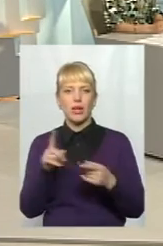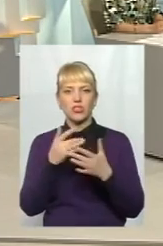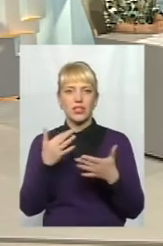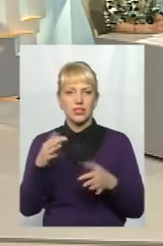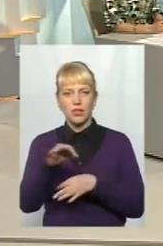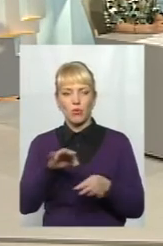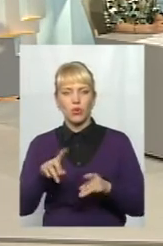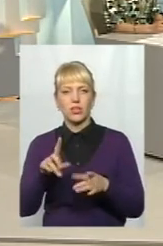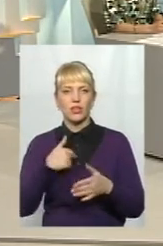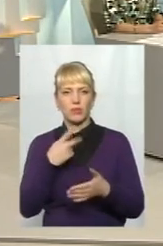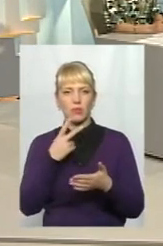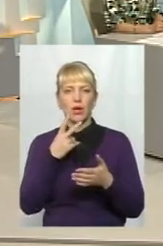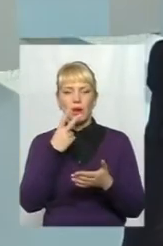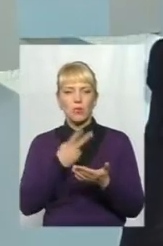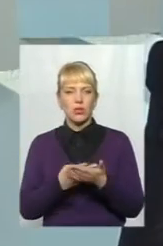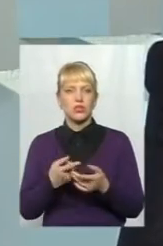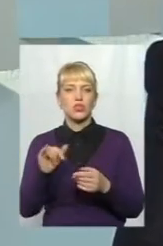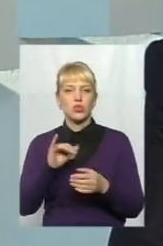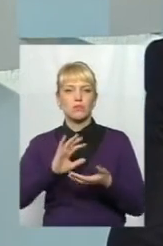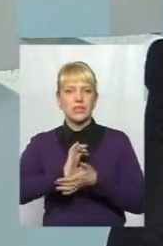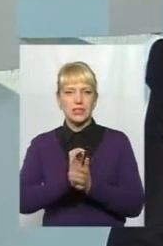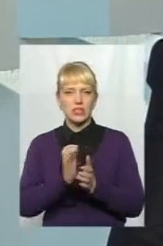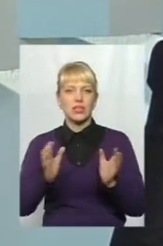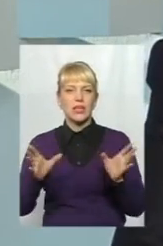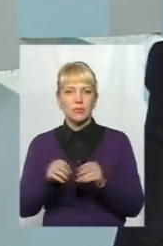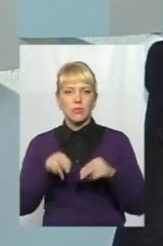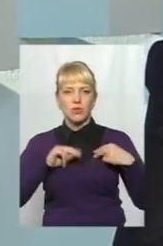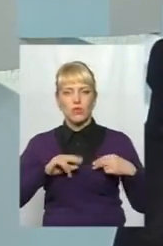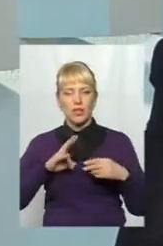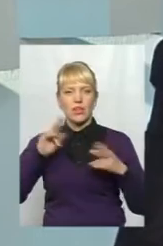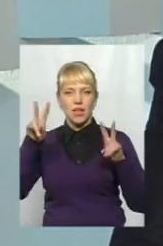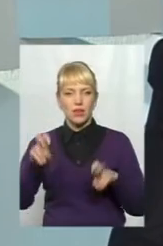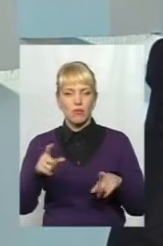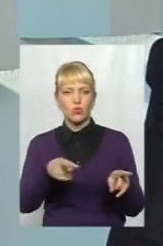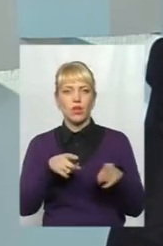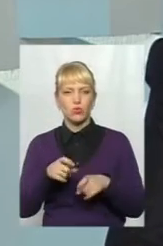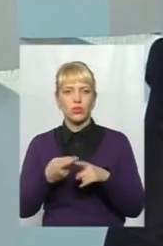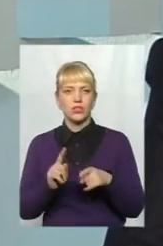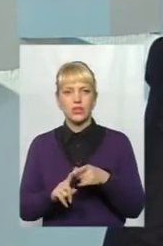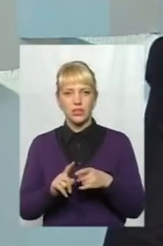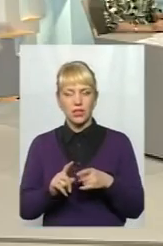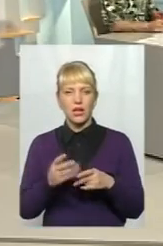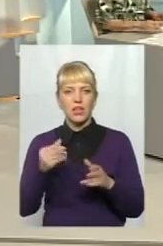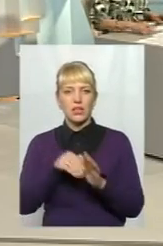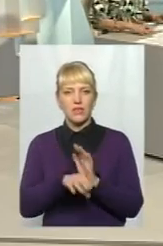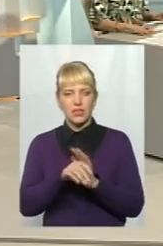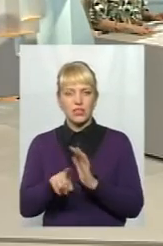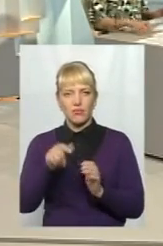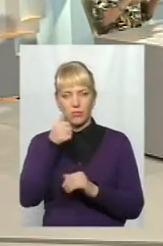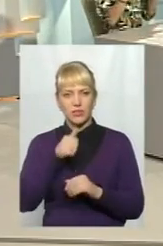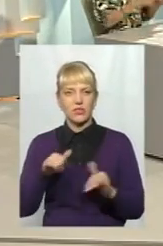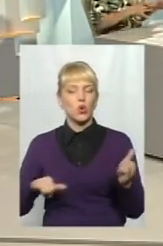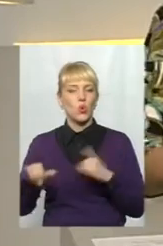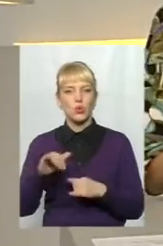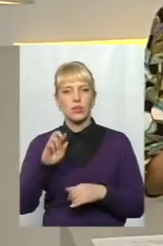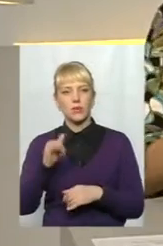проекти, які ми проєктуємо, тобто, щоб більш тісніше працювати, наприклад, на тему залучення так самих інвестицій в міст. Куди